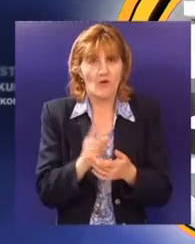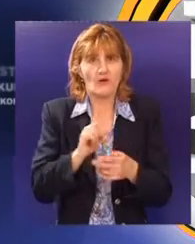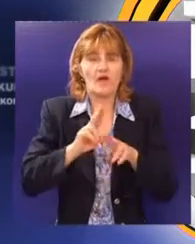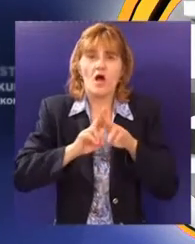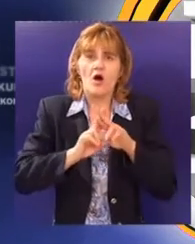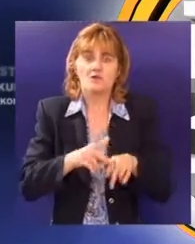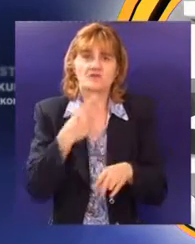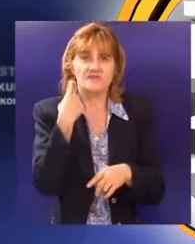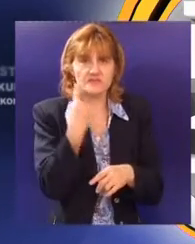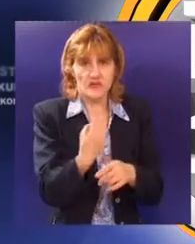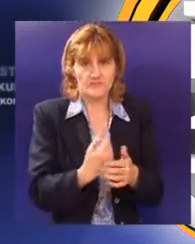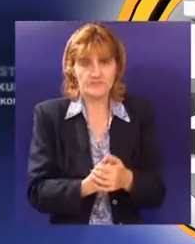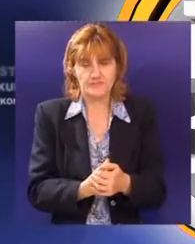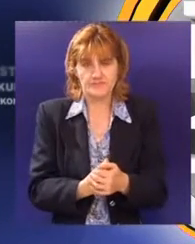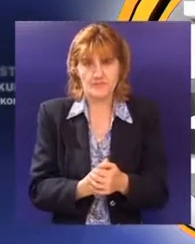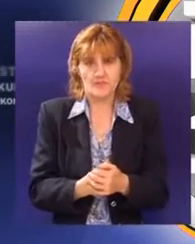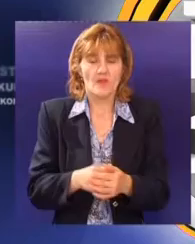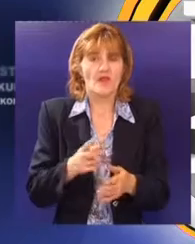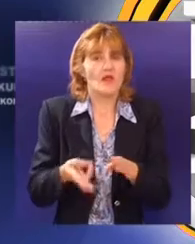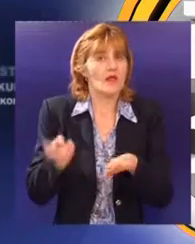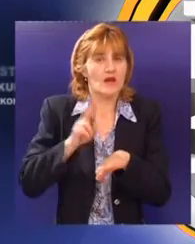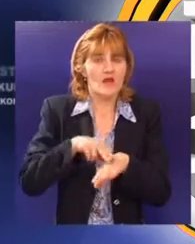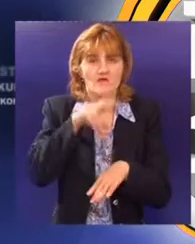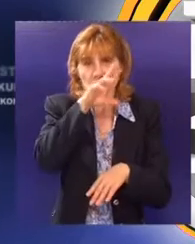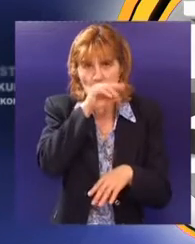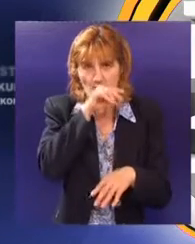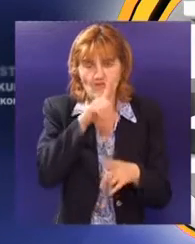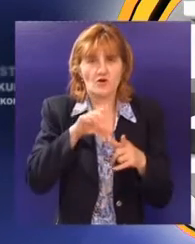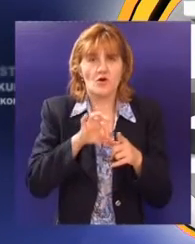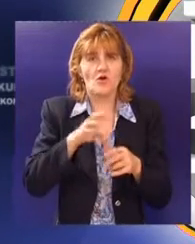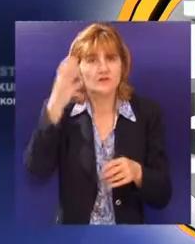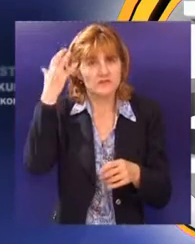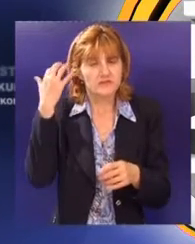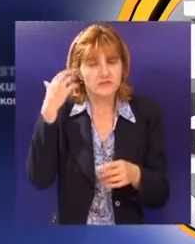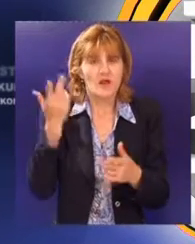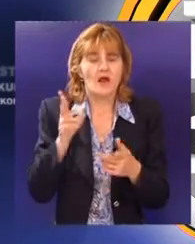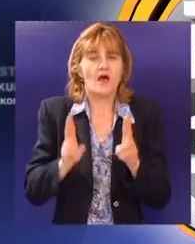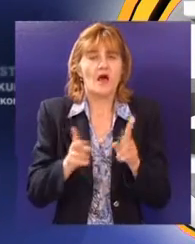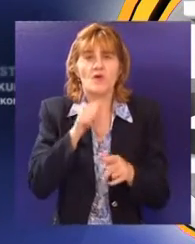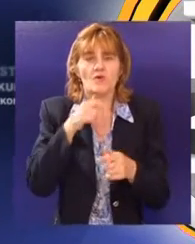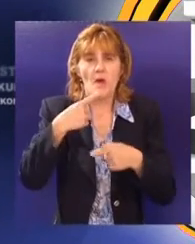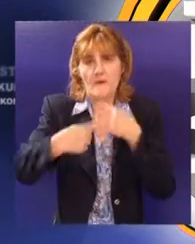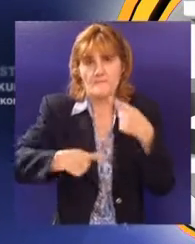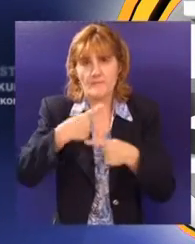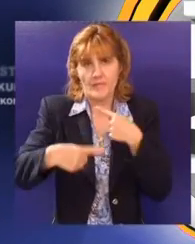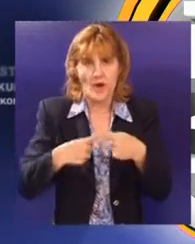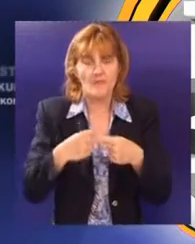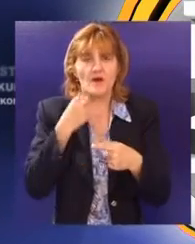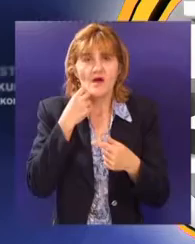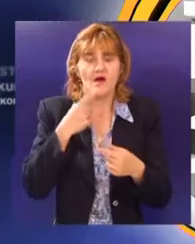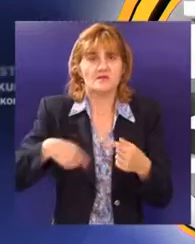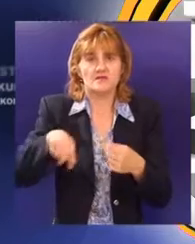ostavio ti sam to rešavaš. Na javnoj raspravi se najviše govorilo o držanju stoke u seovskim mestima kao i o promjeni perioda